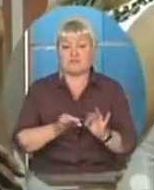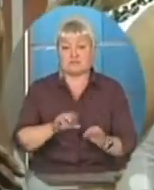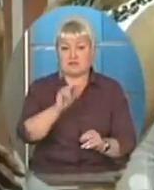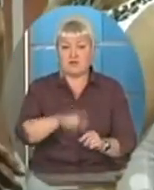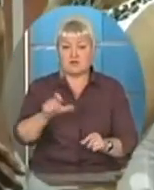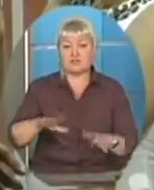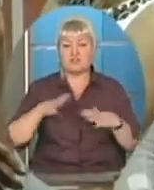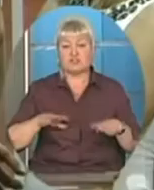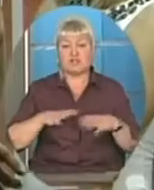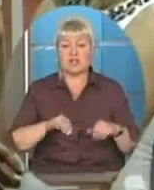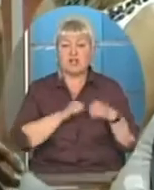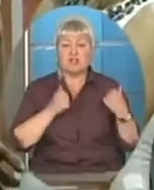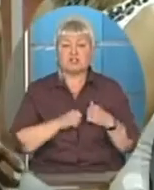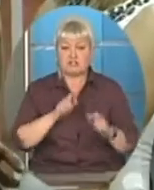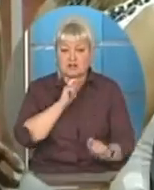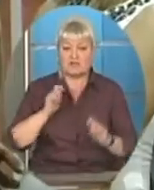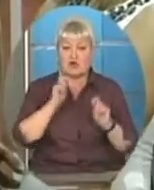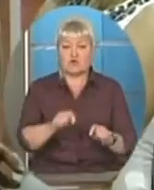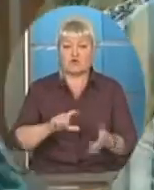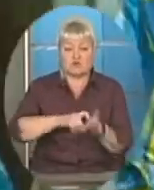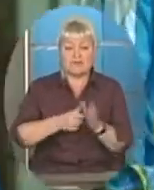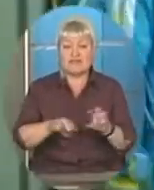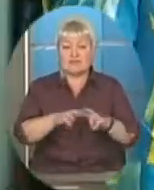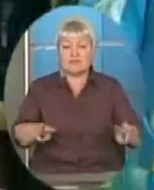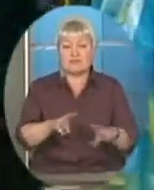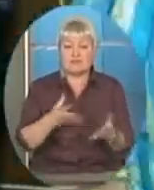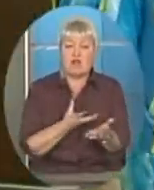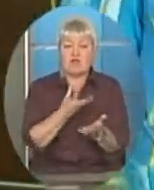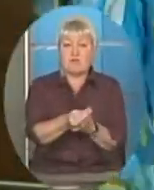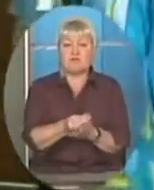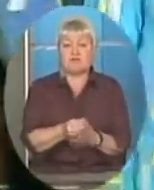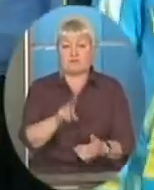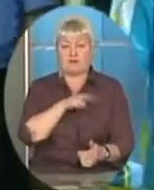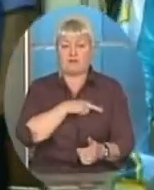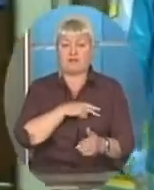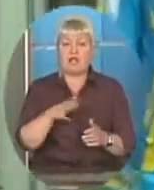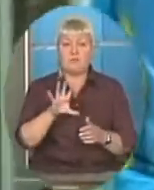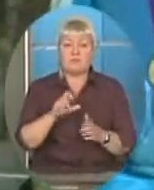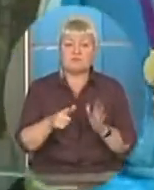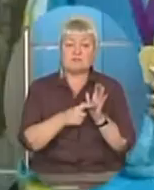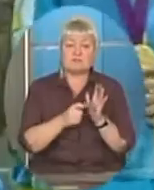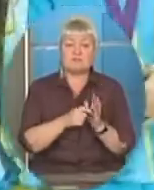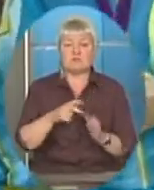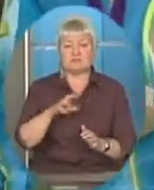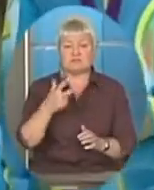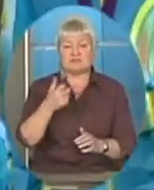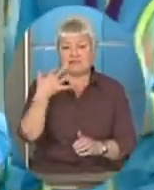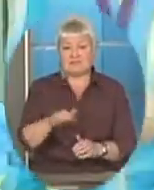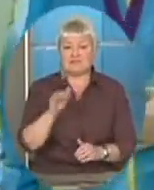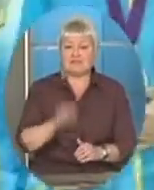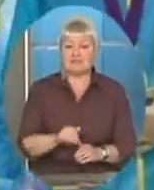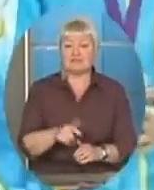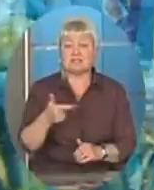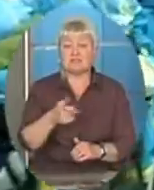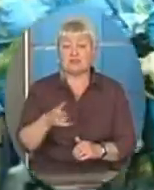ще древа нагорода. Кабінет міністрів виплатить преміальній спортсменам по 700, 500 та 350 тисяч гривень, відповідно, за